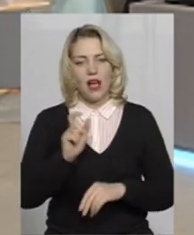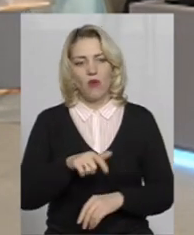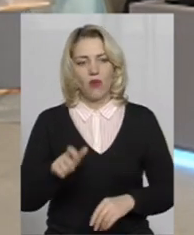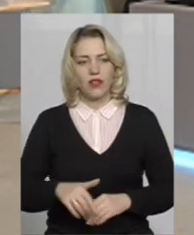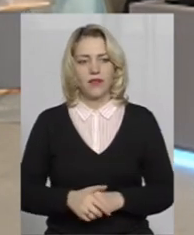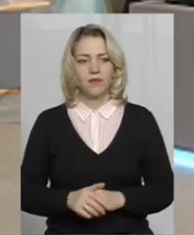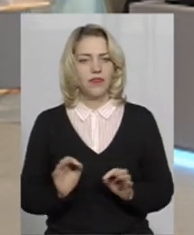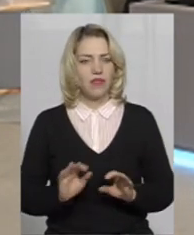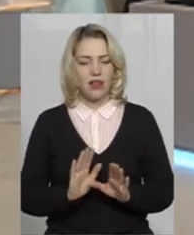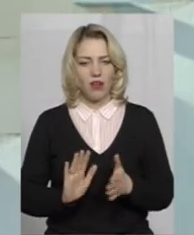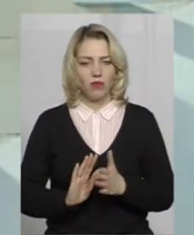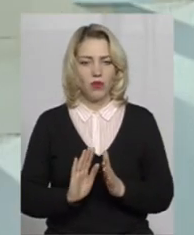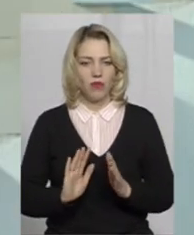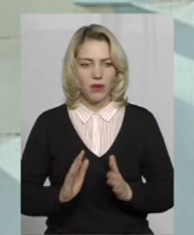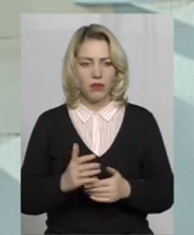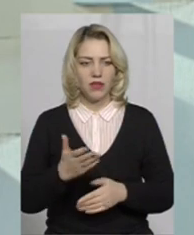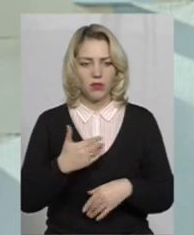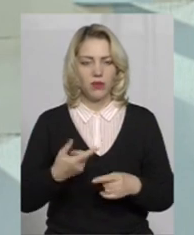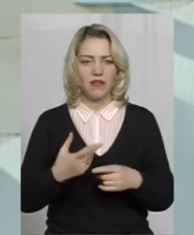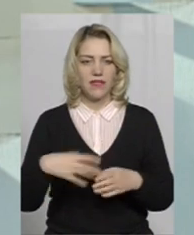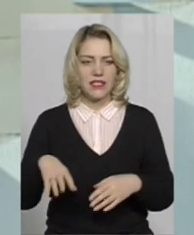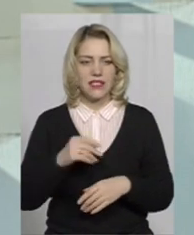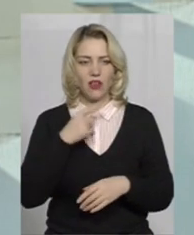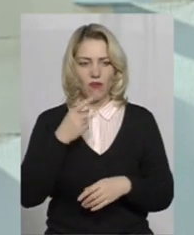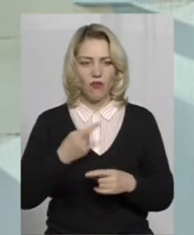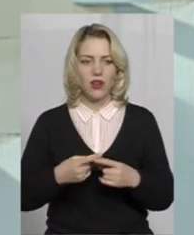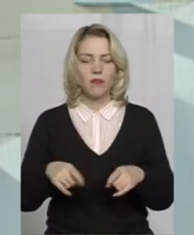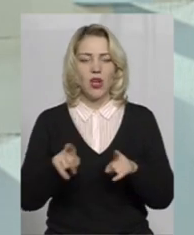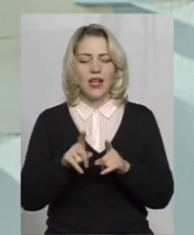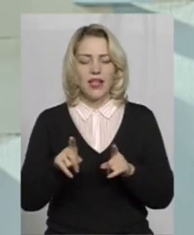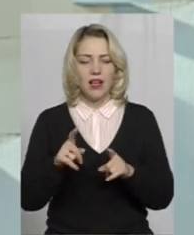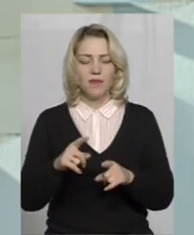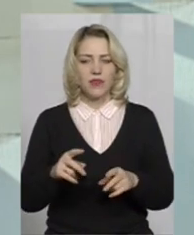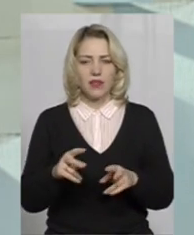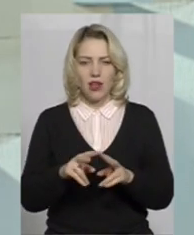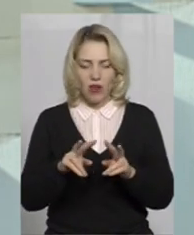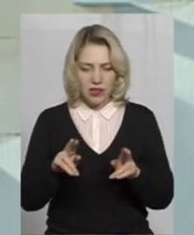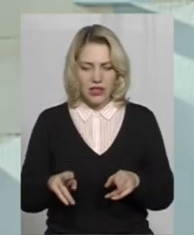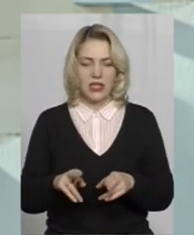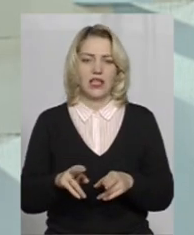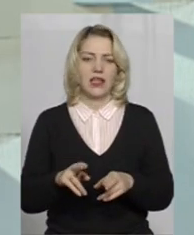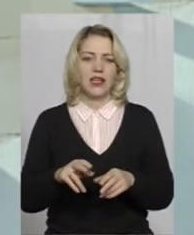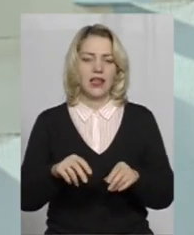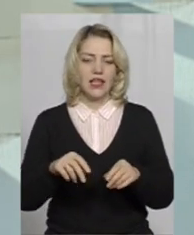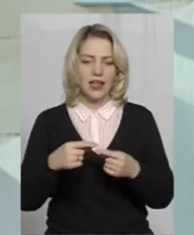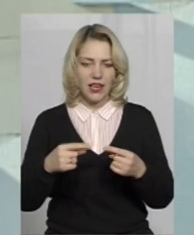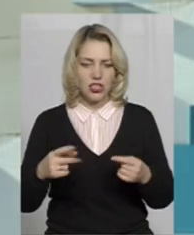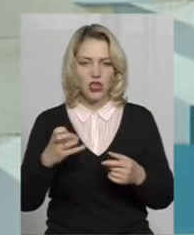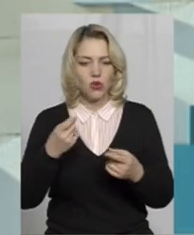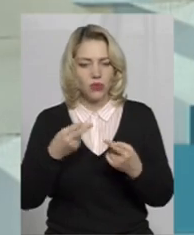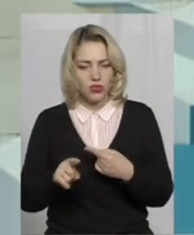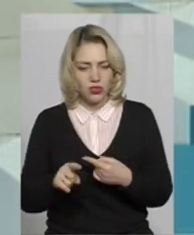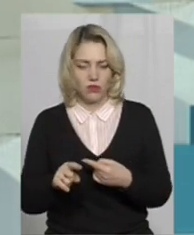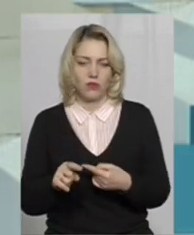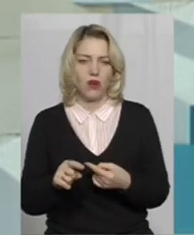Ні в якому випадку. Ми всі говоримо, по суті, дій ті самі речі, але різна зовсім подача. Ми люди у формі, нас діти